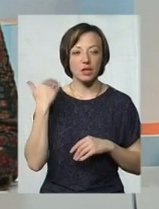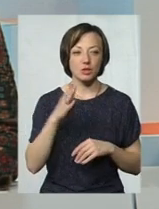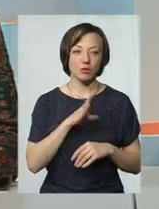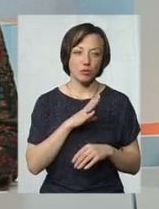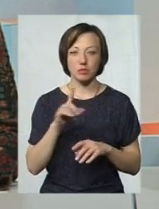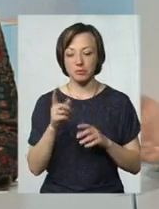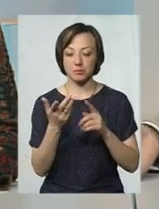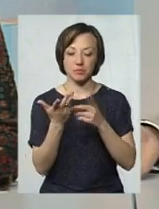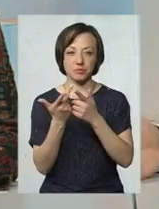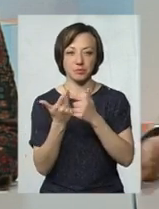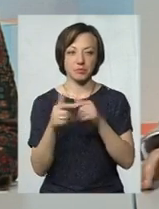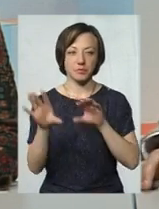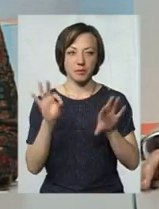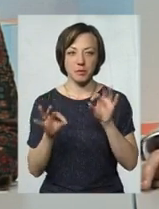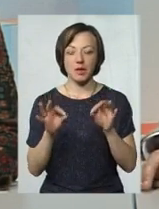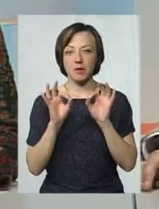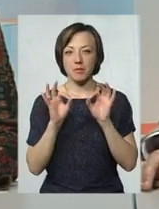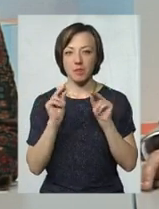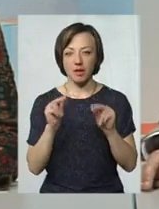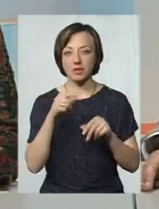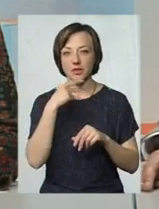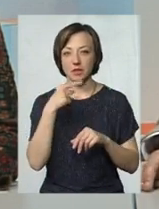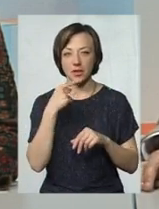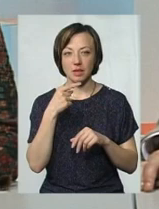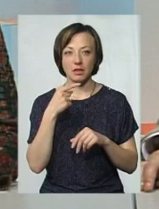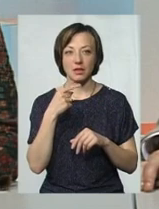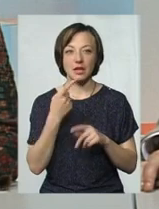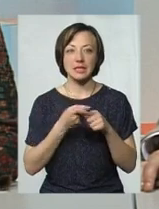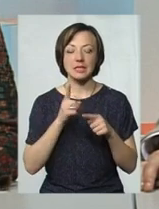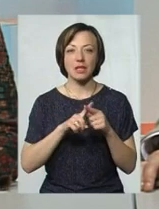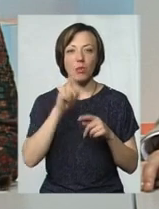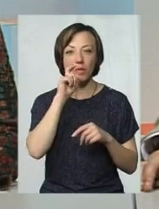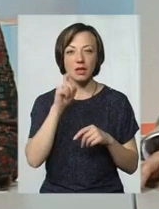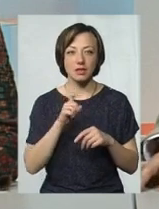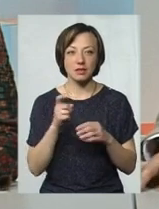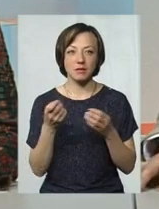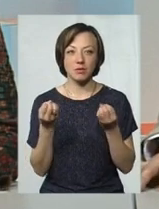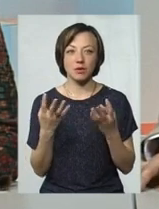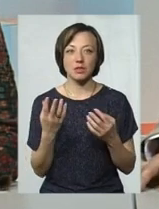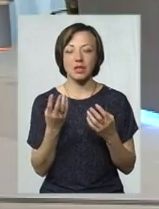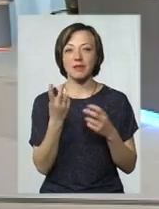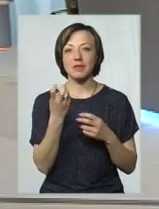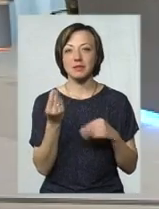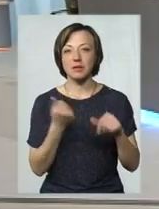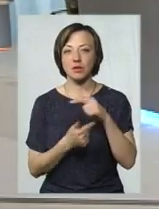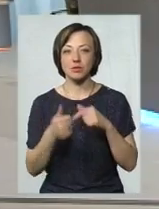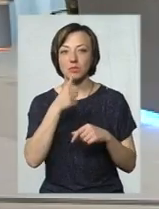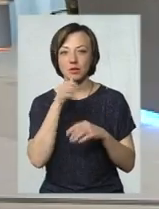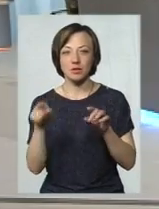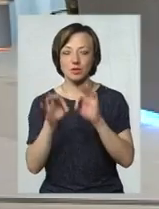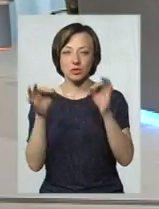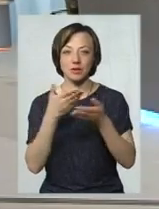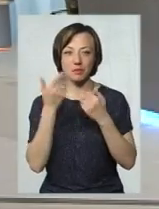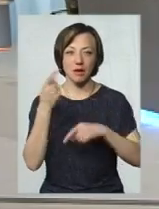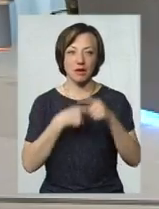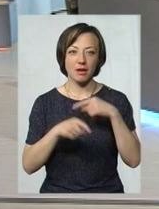варіанти, то зараз, да, ви правду сказали українці, з них 700 хмельничан, а з тих 700 хмельничан 200 підприємців, які просто попробували, там, зрозуміли, що там нічого немає, і